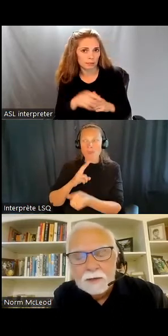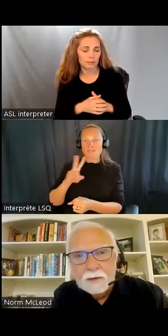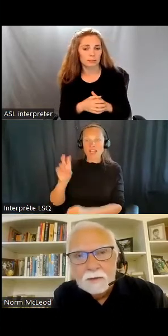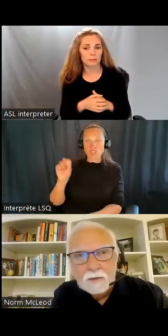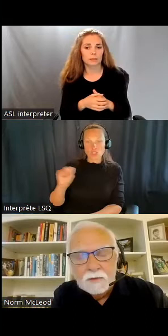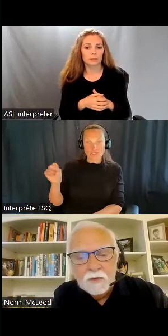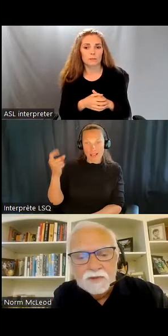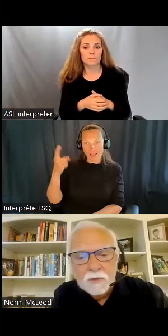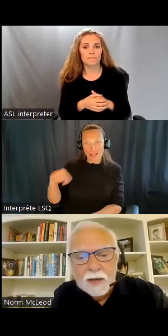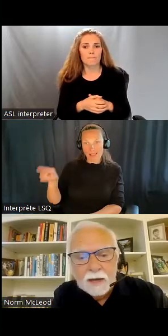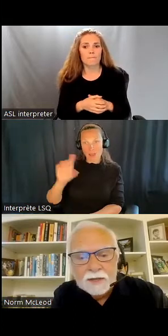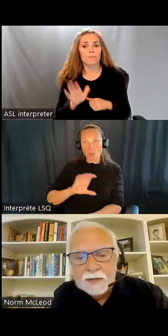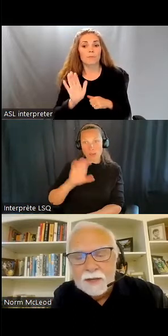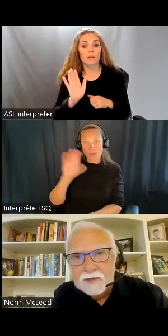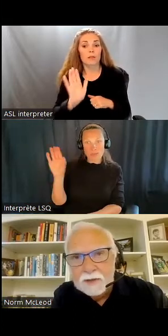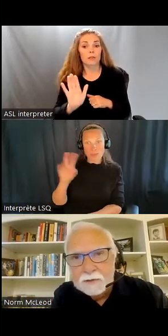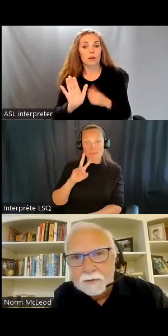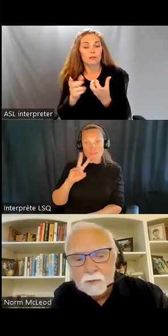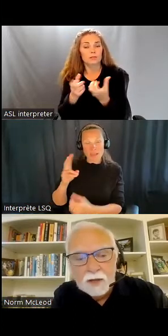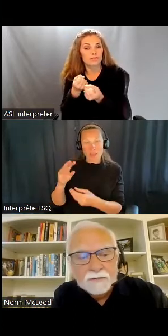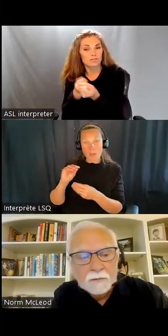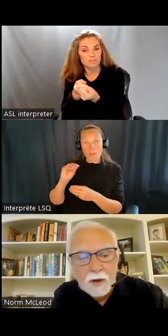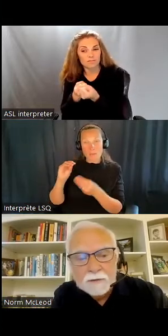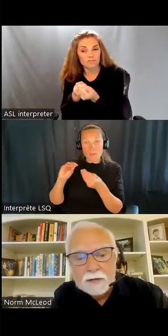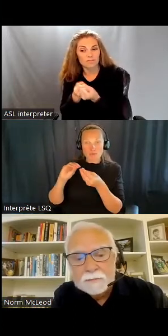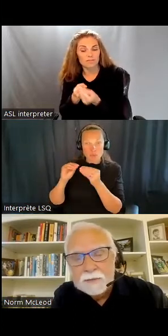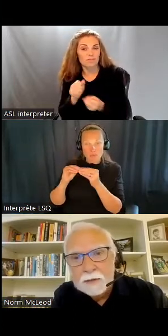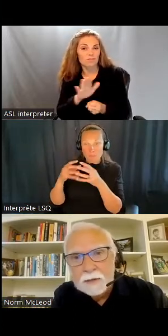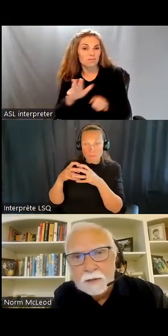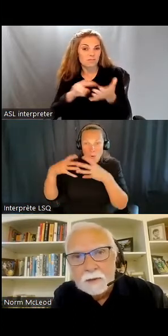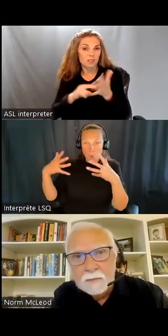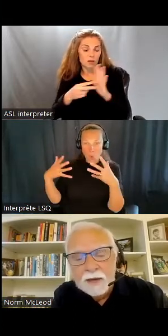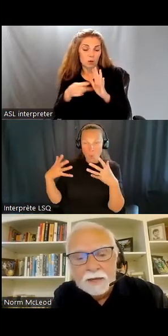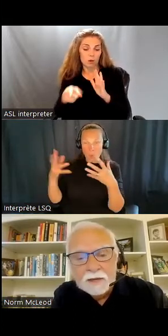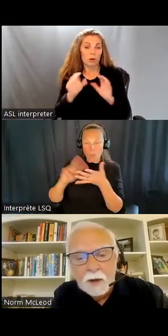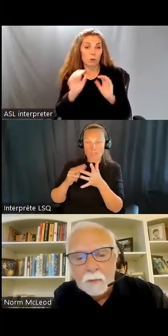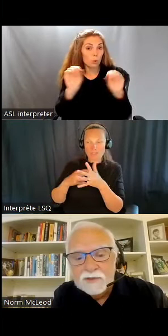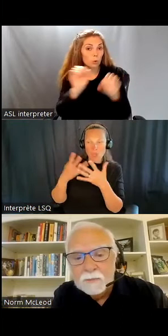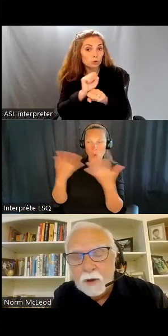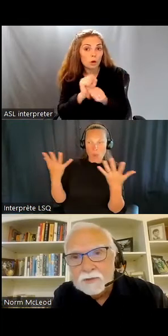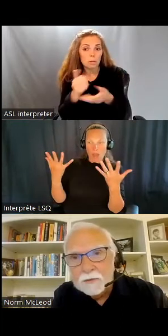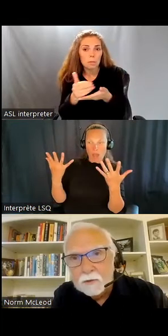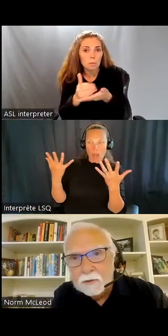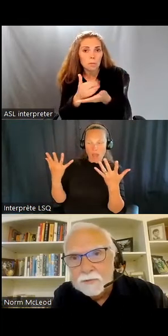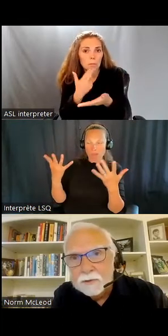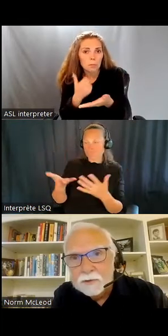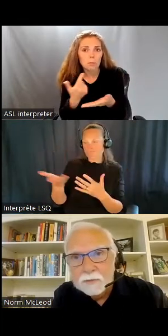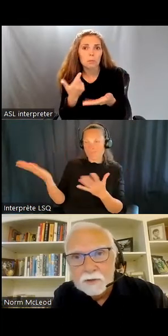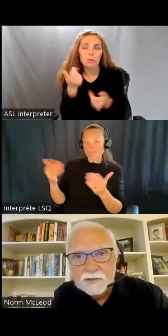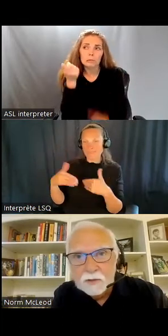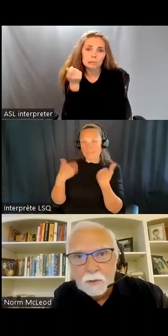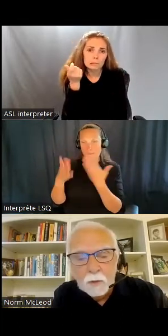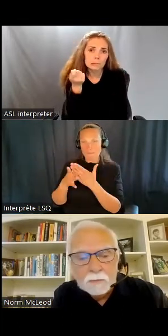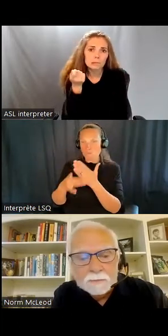au Canada sont minimes. Et en réalité, cela condamne les gens à une vie de pauvreté. Et